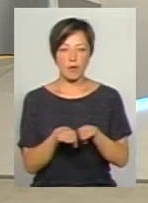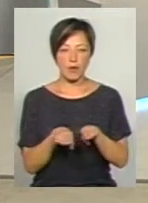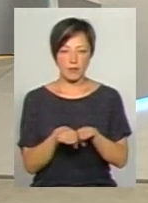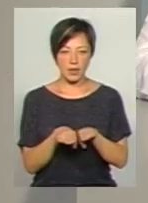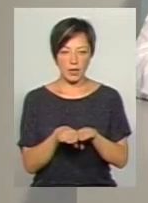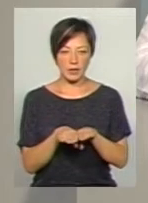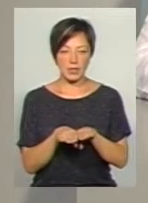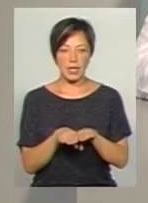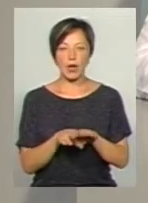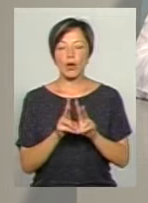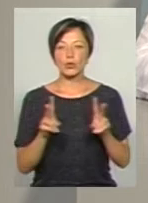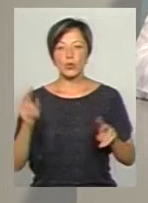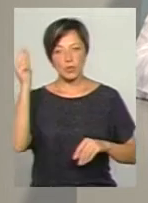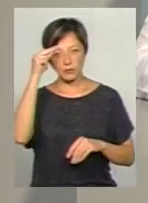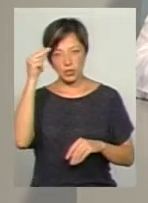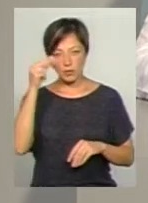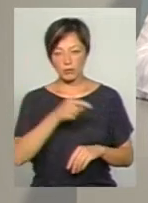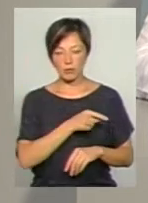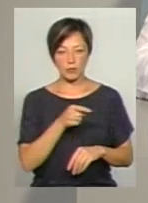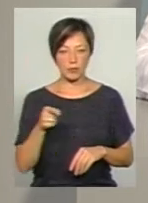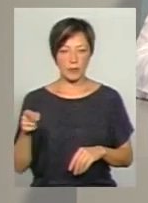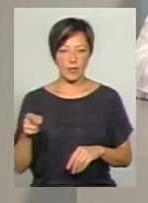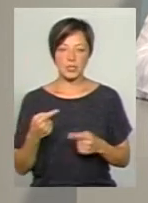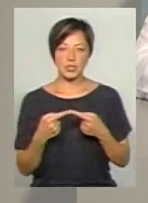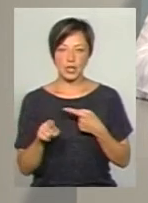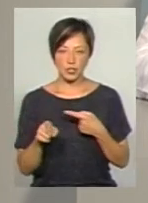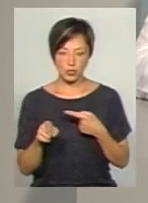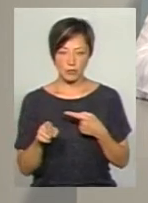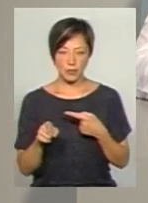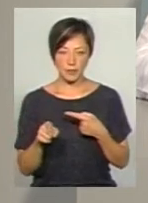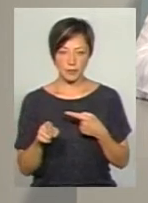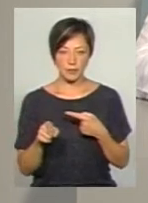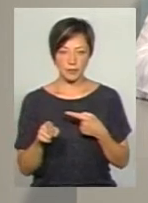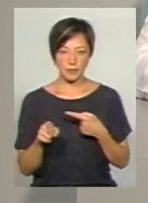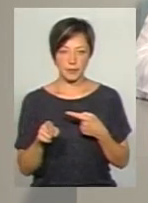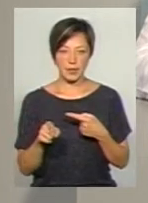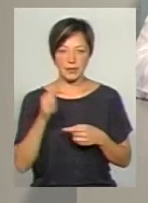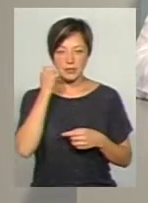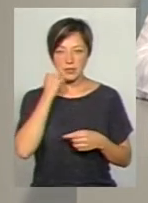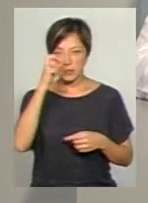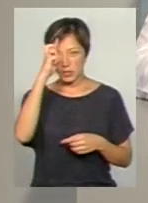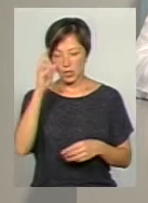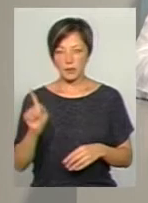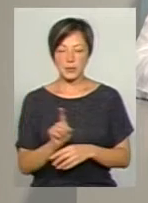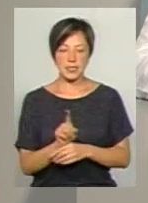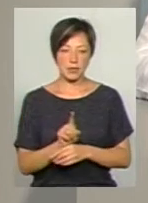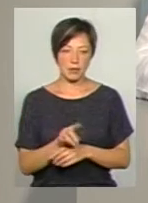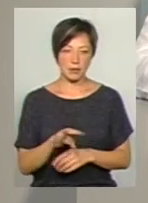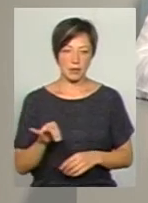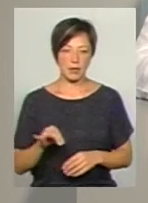із тими, хто навчалися і продовжують навчатися за іншими, за старими державними стандартами.